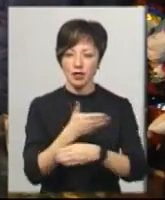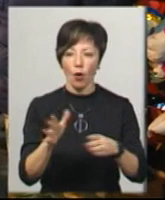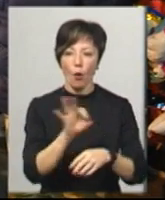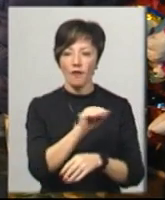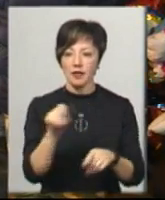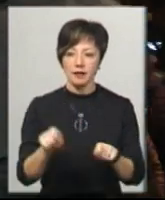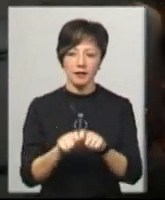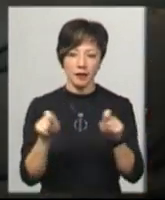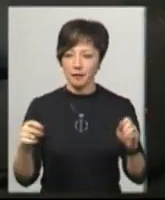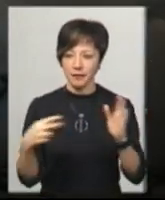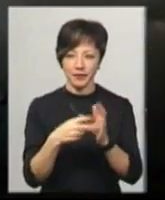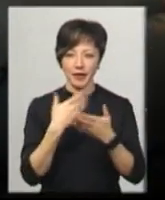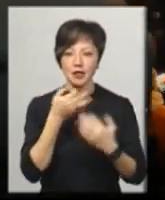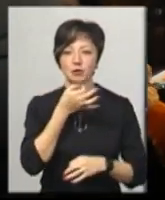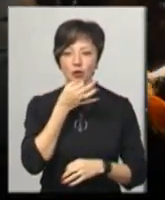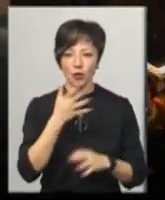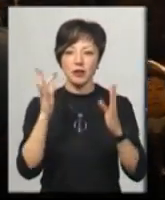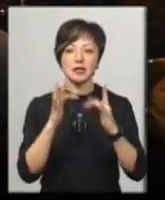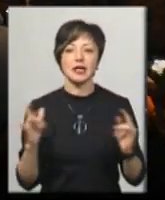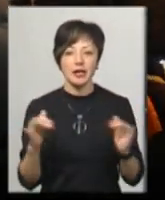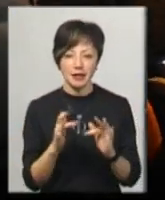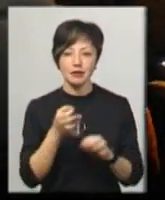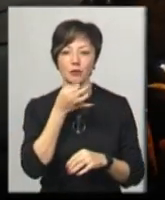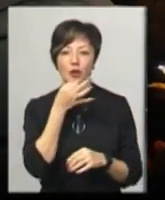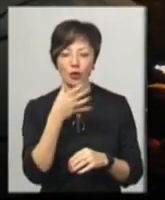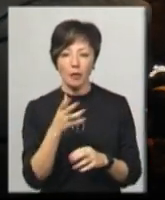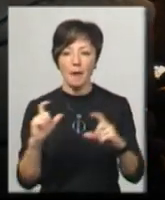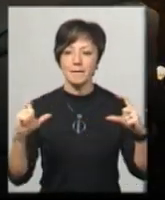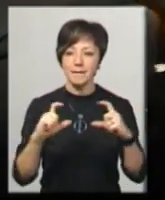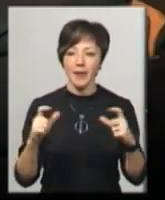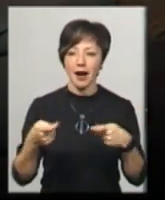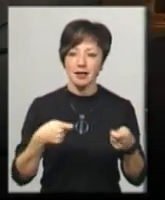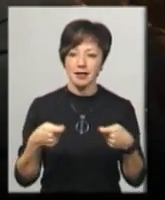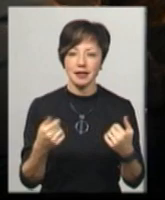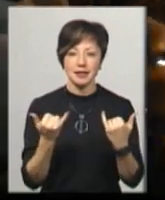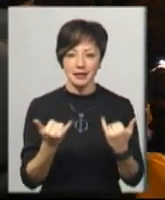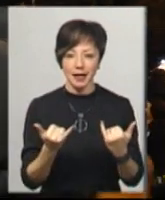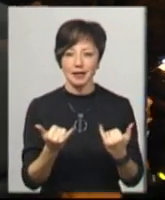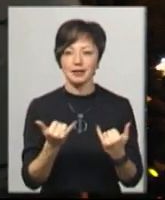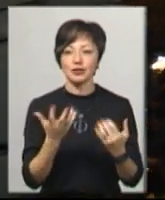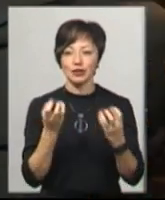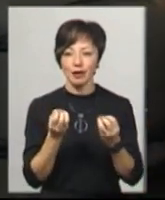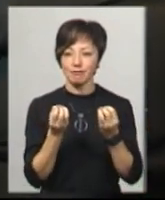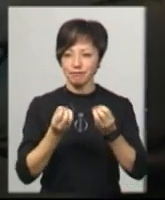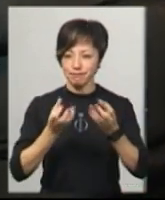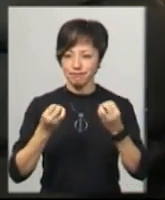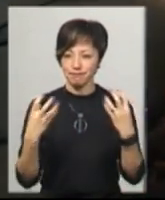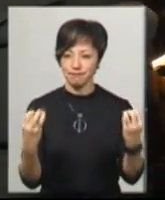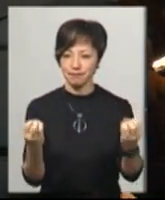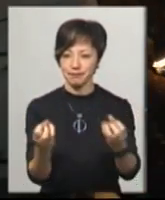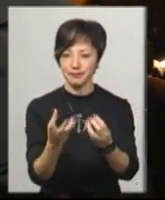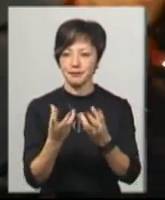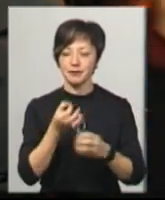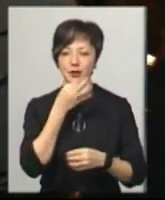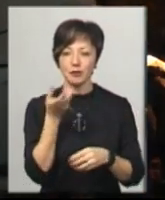відкриття не вмикають. Сподобалося ялинка, сподобалося магазини, зараз, надіюсь, сподобається ще освітлення. Прийшли відпочити